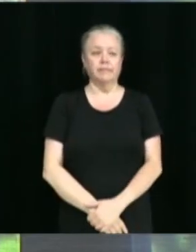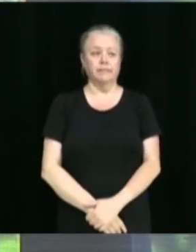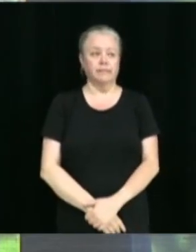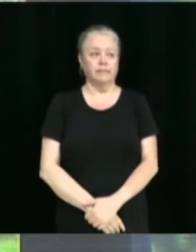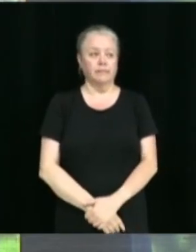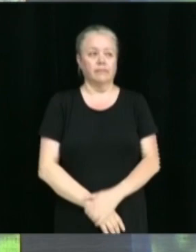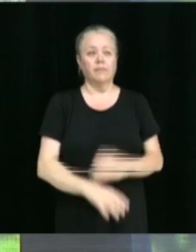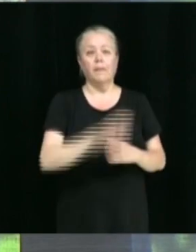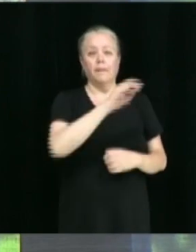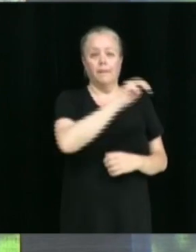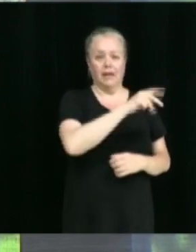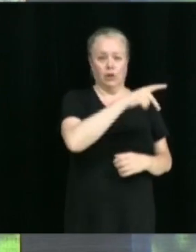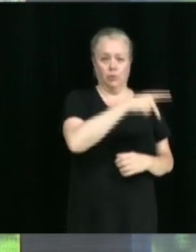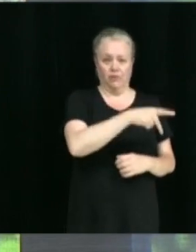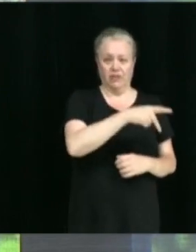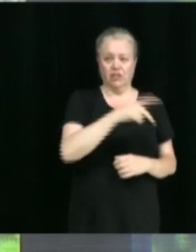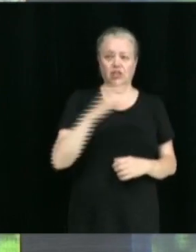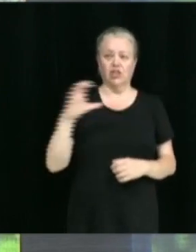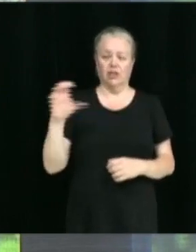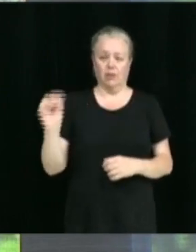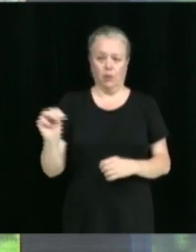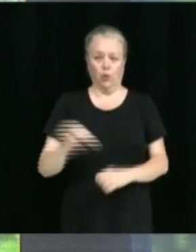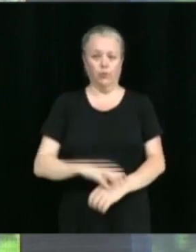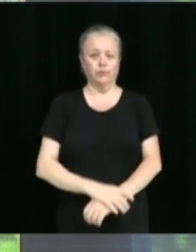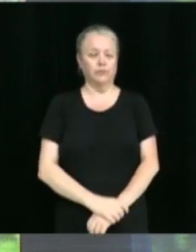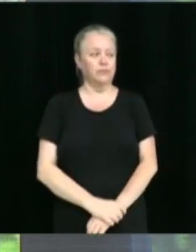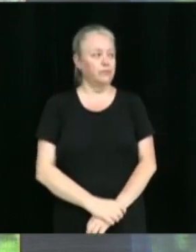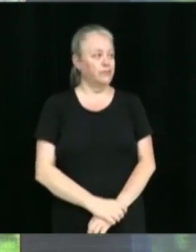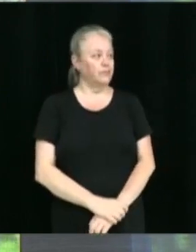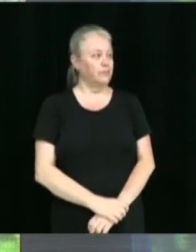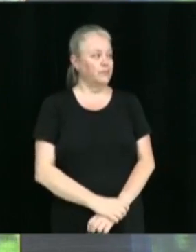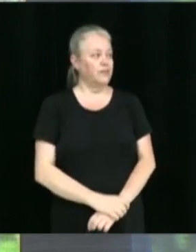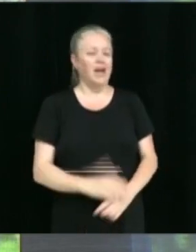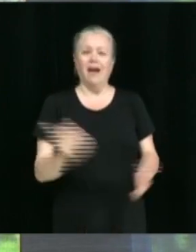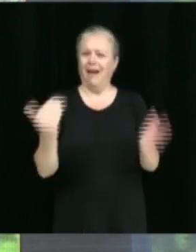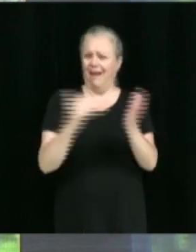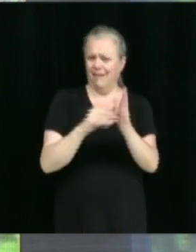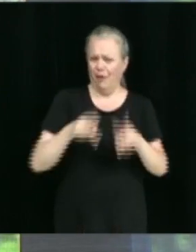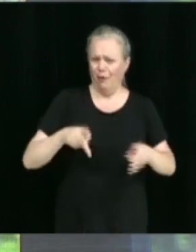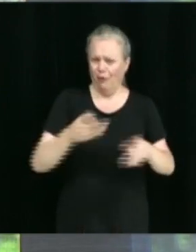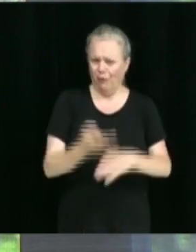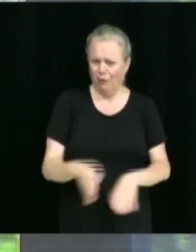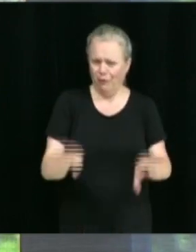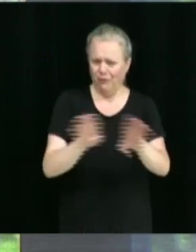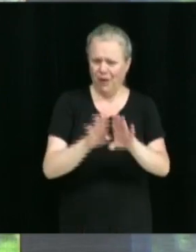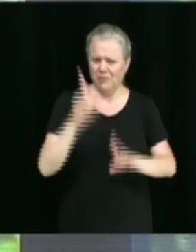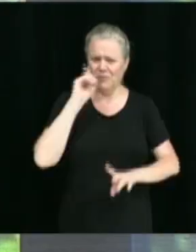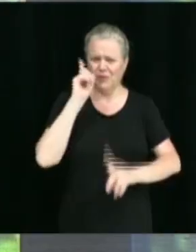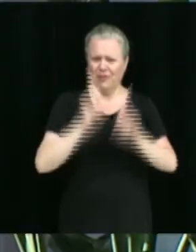Michael Provencher, Chantal Moreau. Une autre fermeture de rue pour fête de voisins.